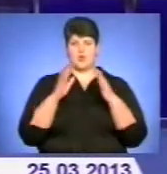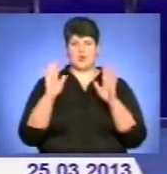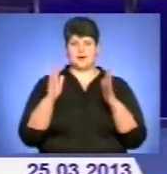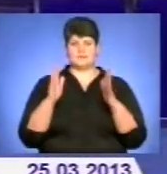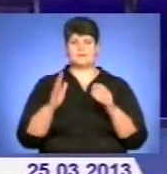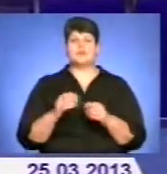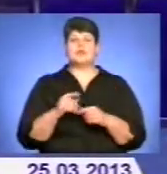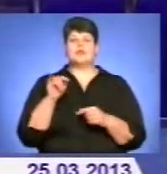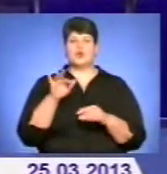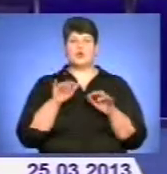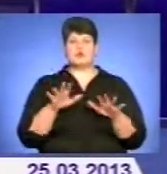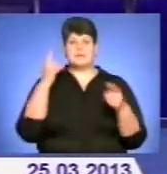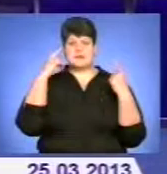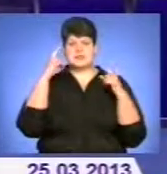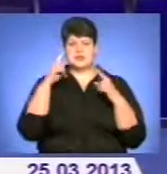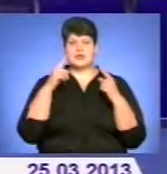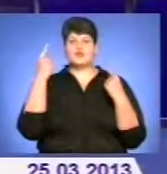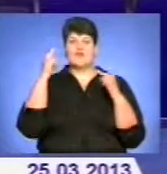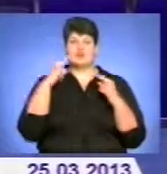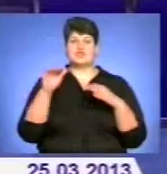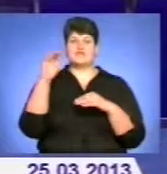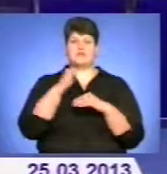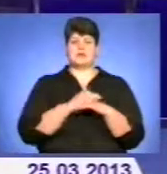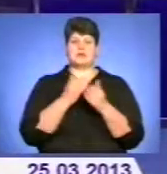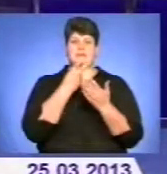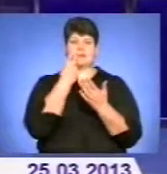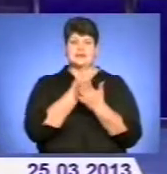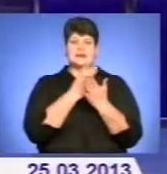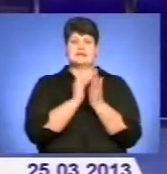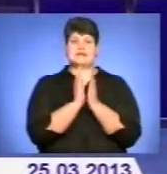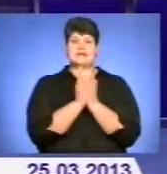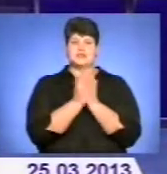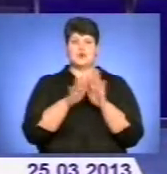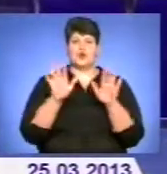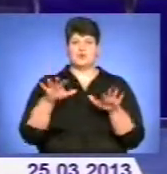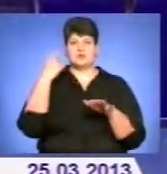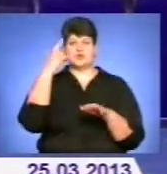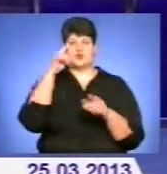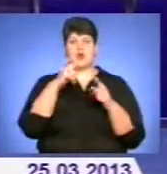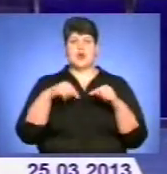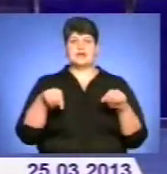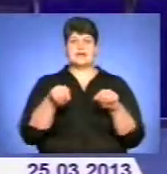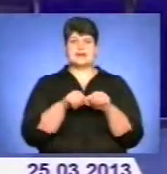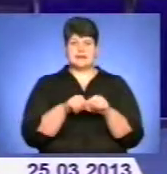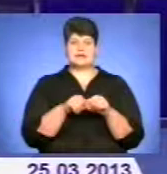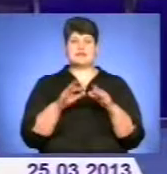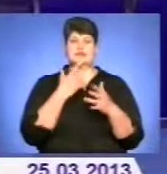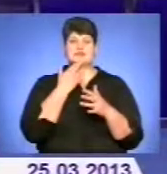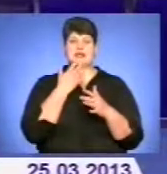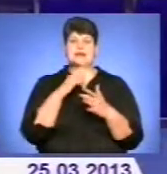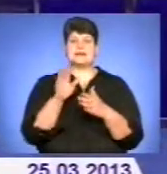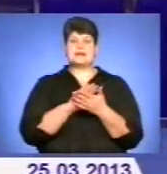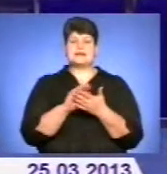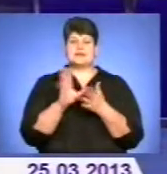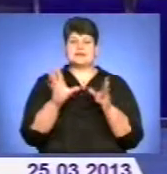І до подій мистецьких. Творчий вечір і репрезентація книжки голови обласної організації Національної спілки письменників